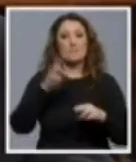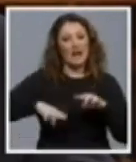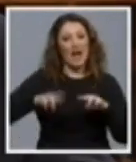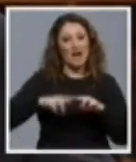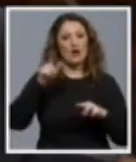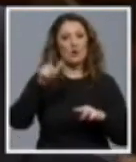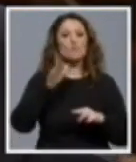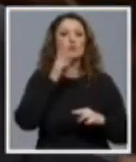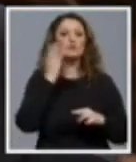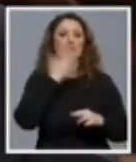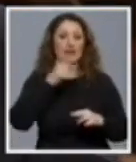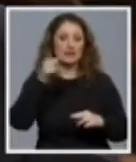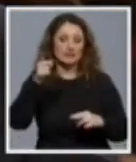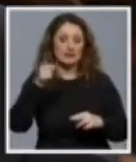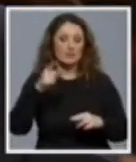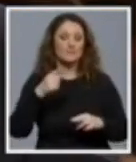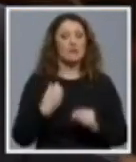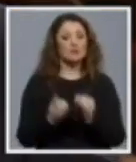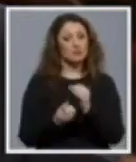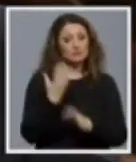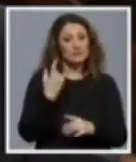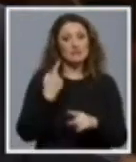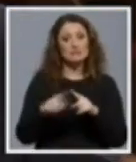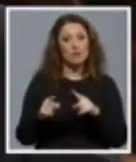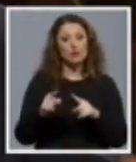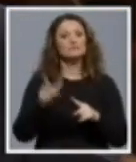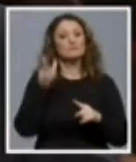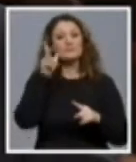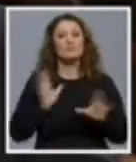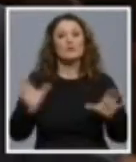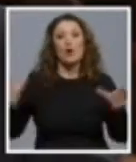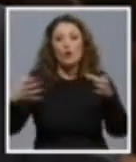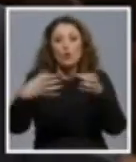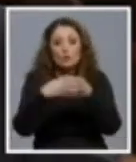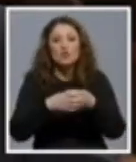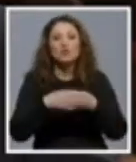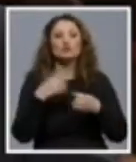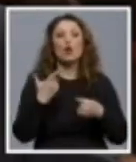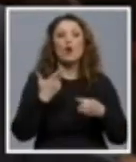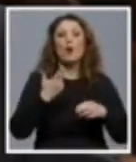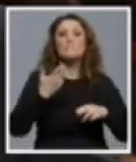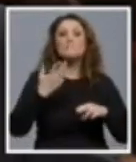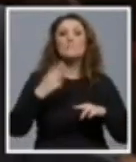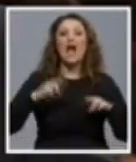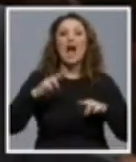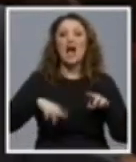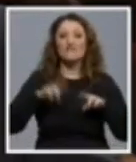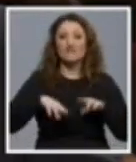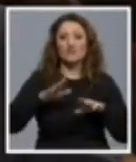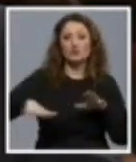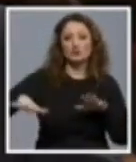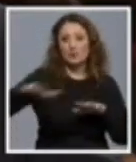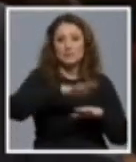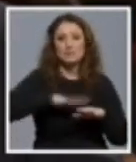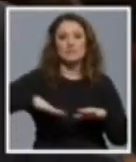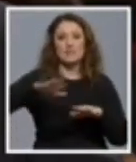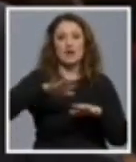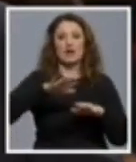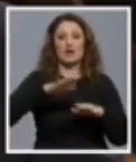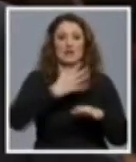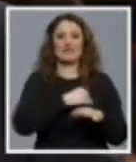2001. godine, s jednim jedinim razlogom, dakle, da okupi sve ono što pravaški promiš na prostoru Bosne i Hercegovine i iseljenje Hrvatske.